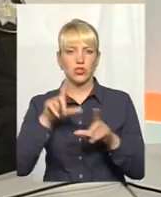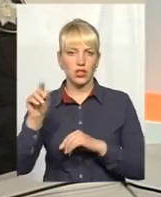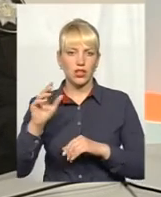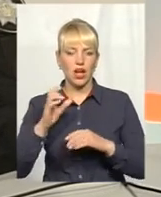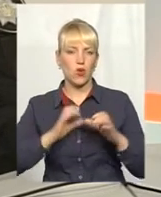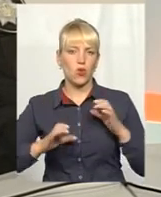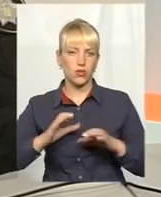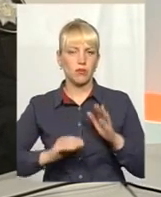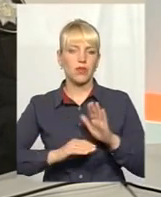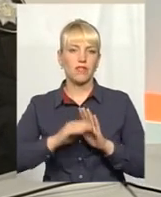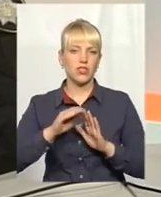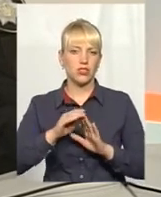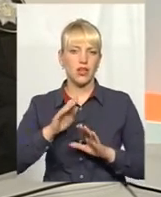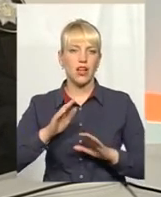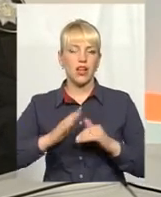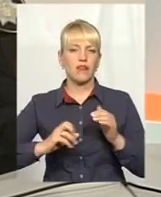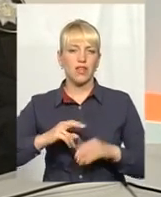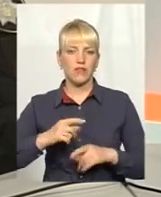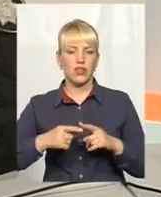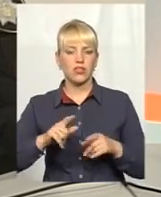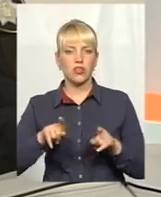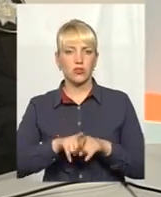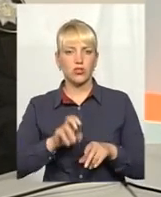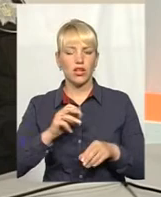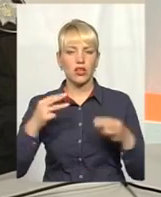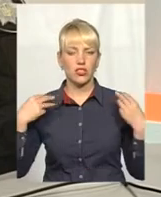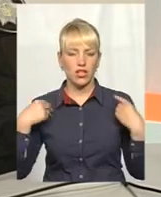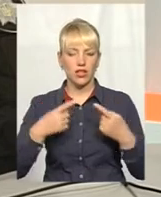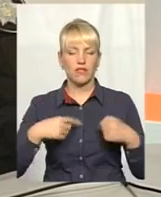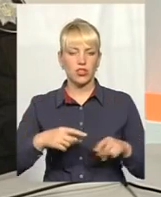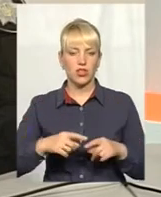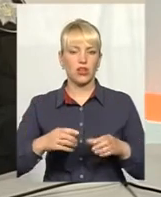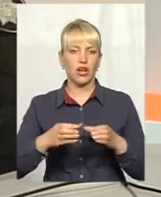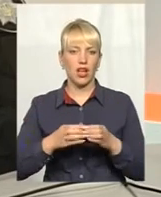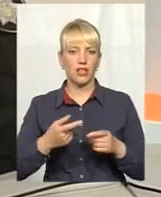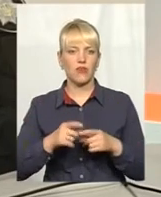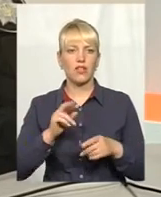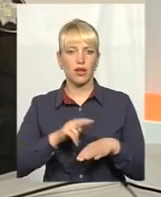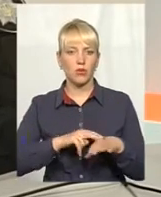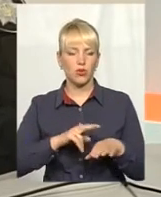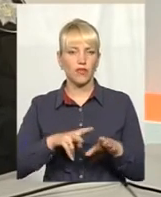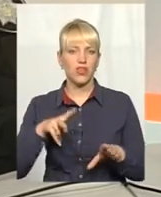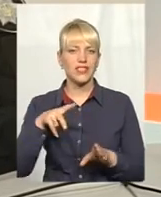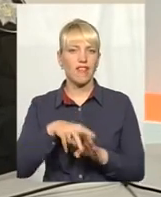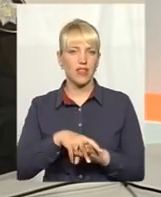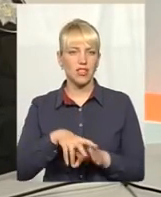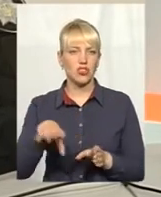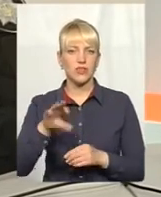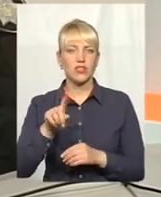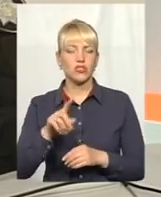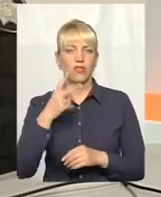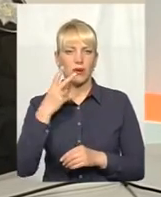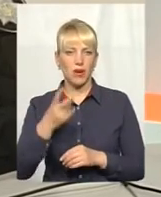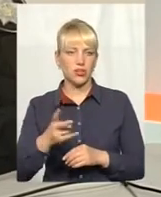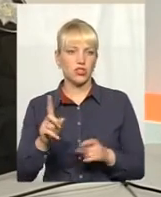кваліфікації. Хочу як начальник відділу кадрів зазначити, що патрульні, вони досить завантажені, і все, що ви бачите,